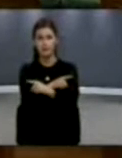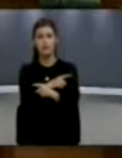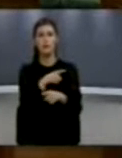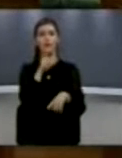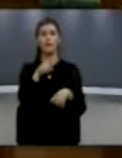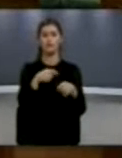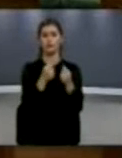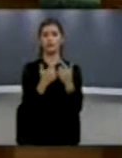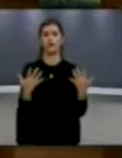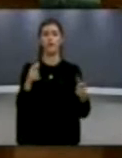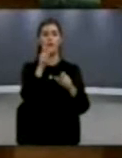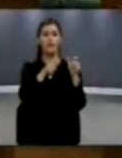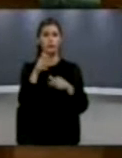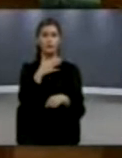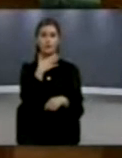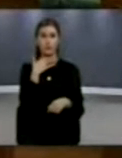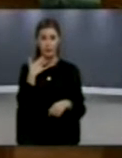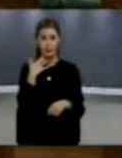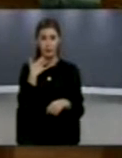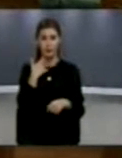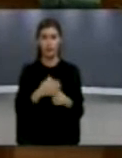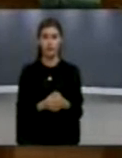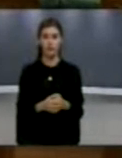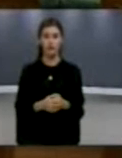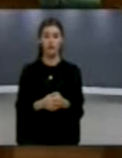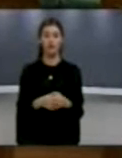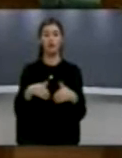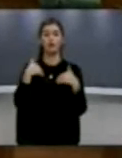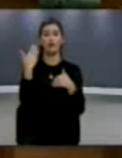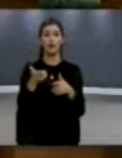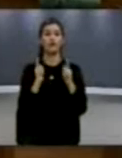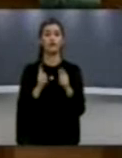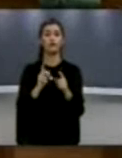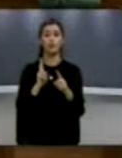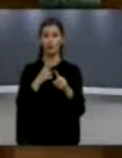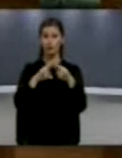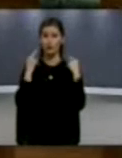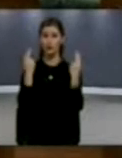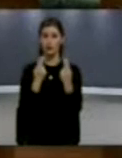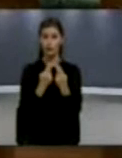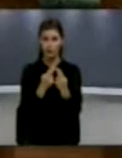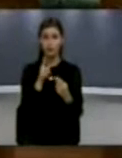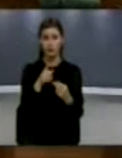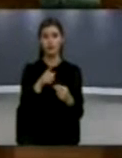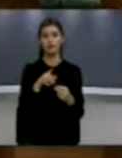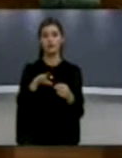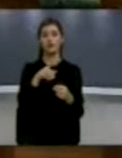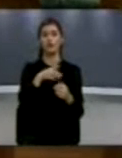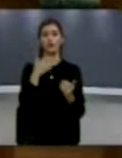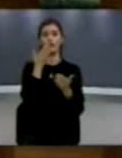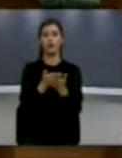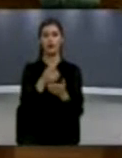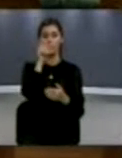dhe sak faslija, rugova dole fitimtare. Pas përfundimit të luftës e dytë botrore, Zhuk Hagjia u zëllë këretari